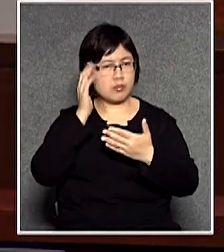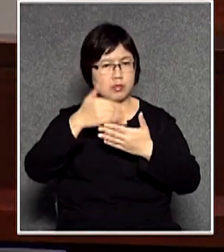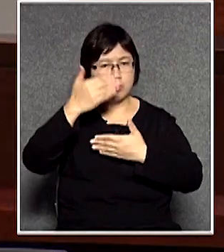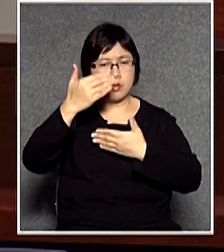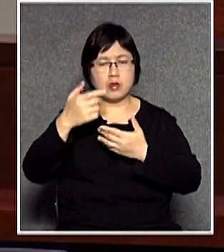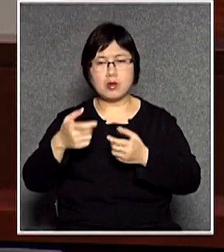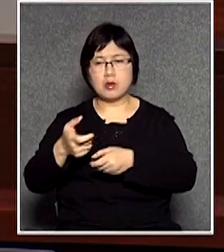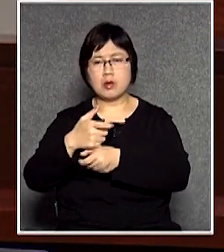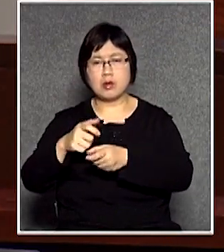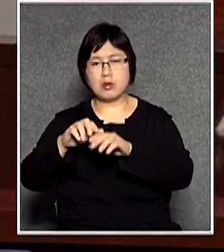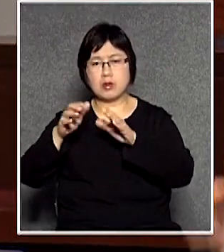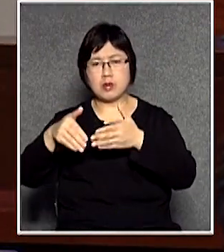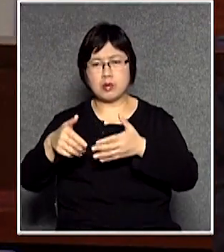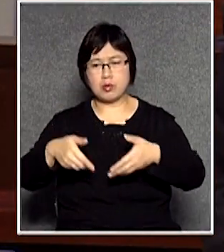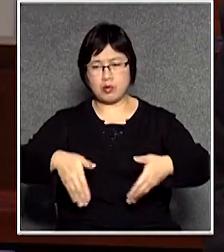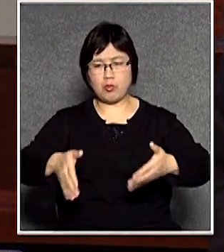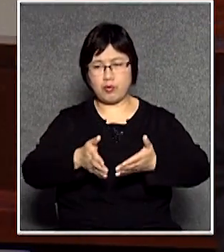隔離行人道很闊